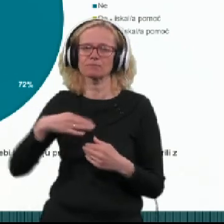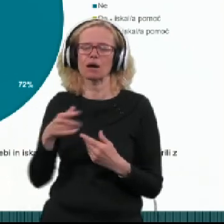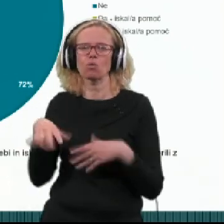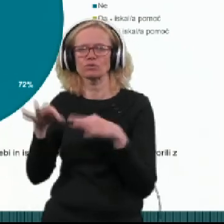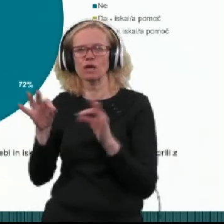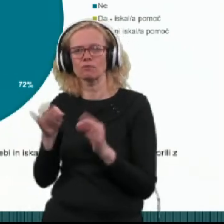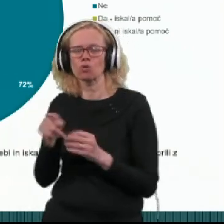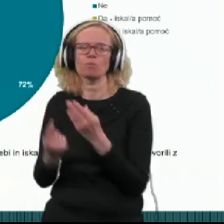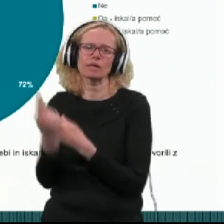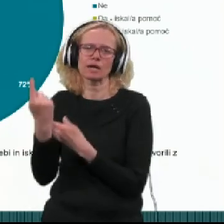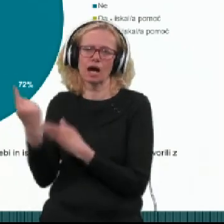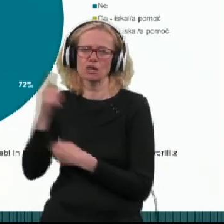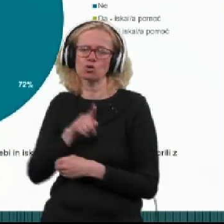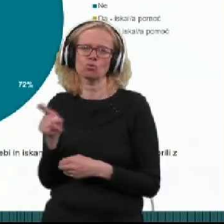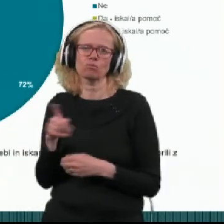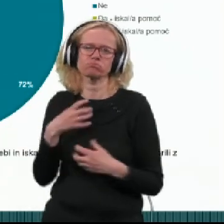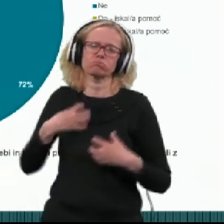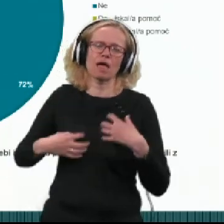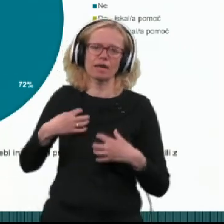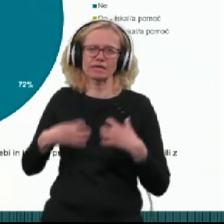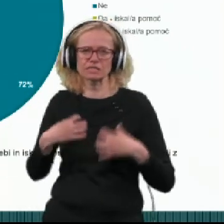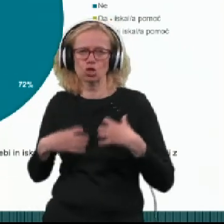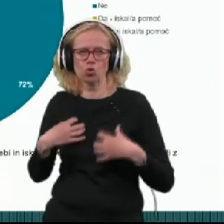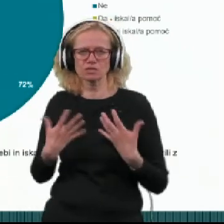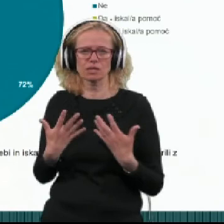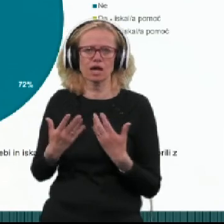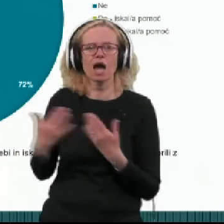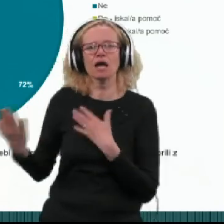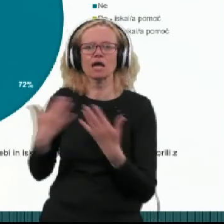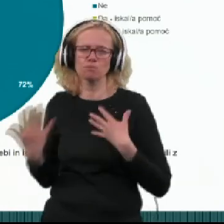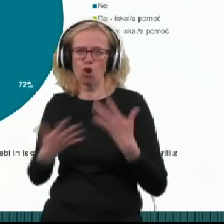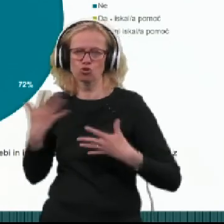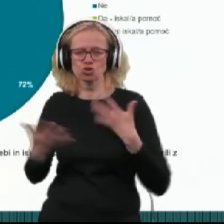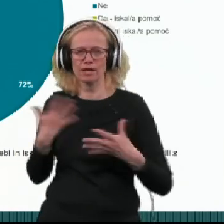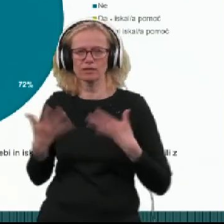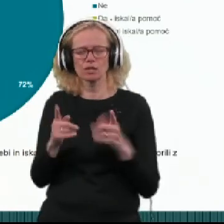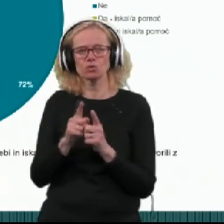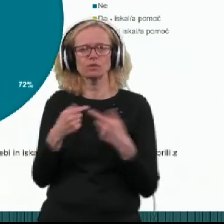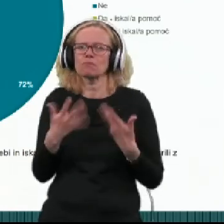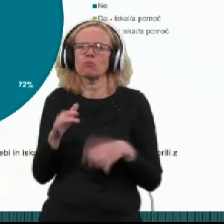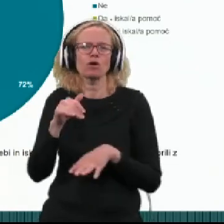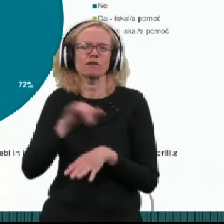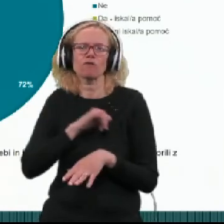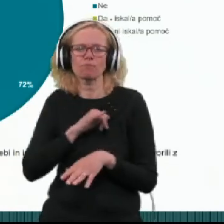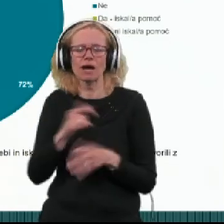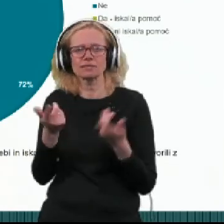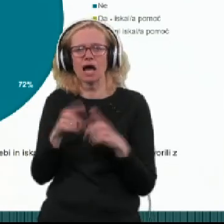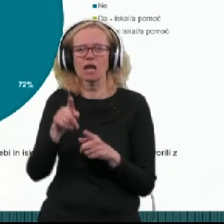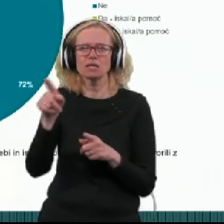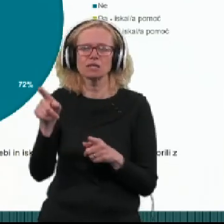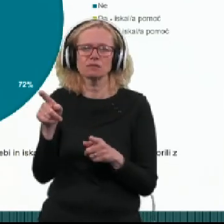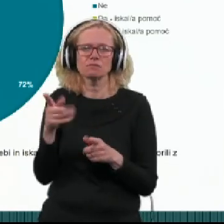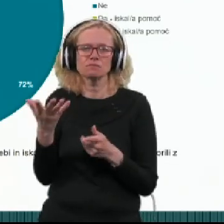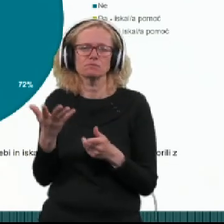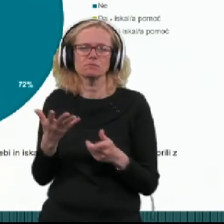anksioznih razpoloženj. Prav tako nimamo informacije o tem, kakšna je pojavnost, torej ali so razpoloženja zgolj